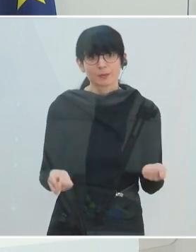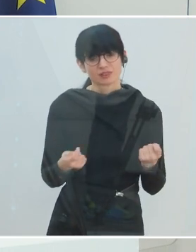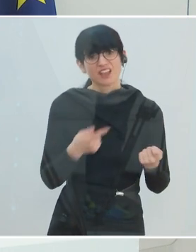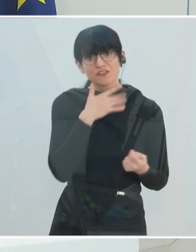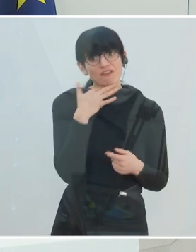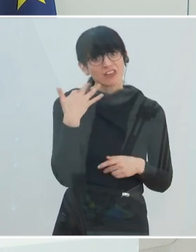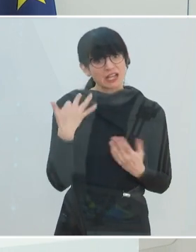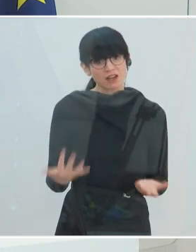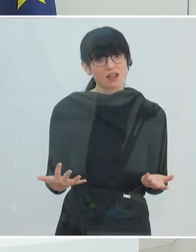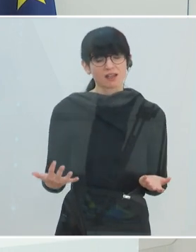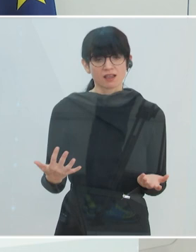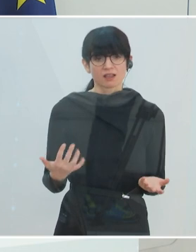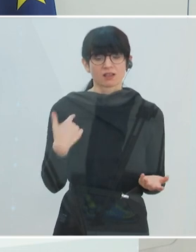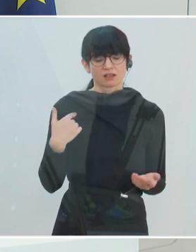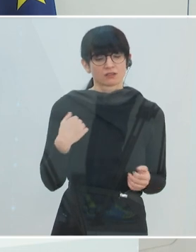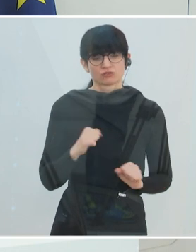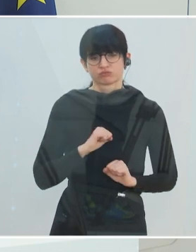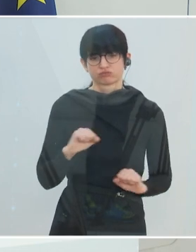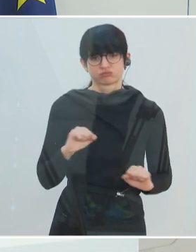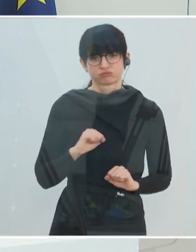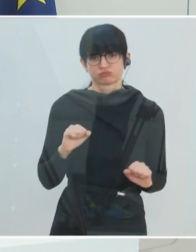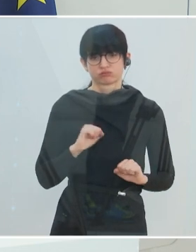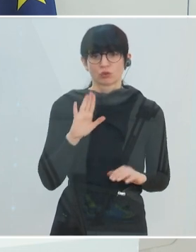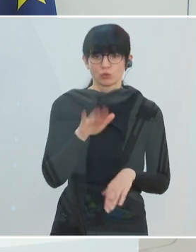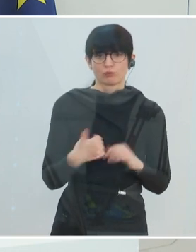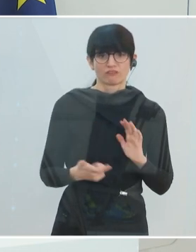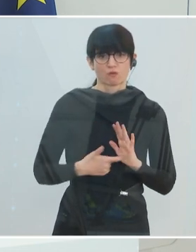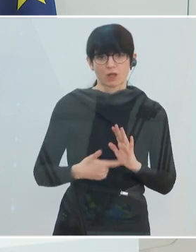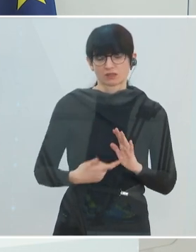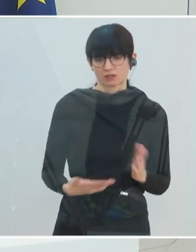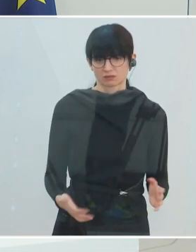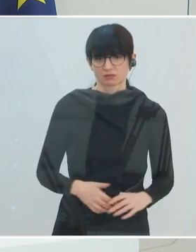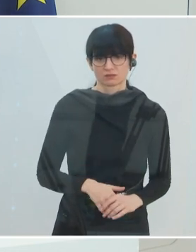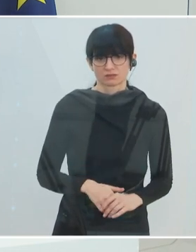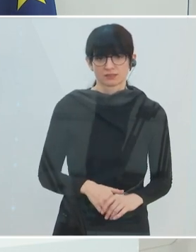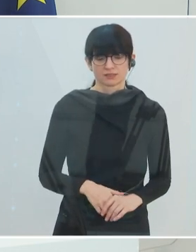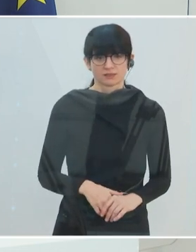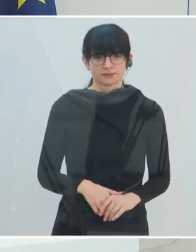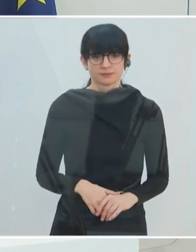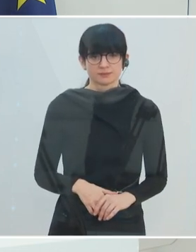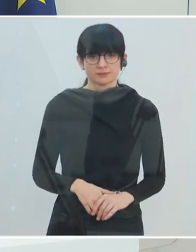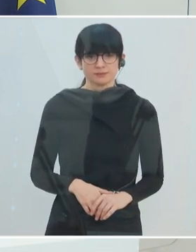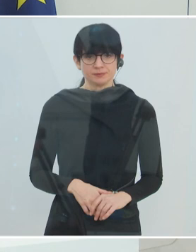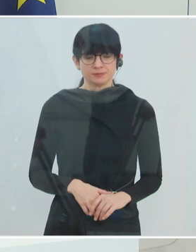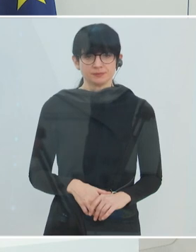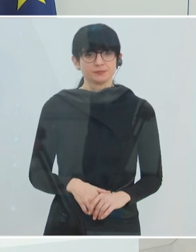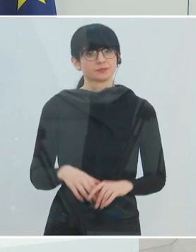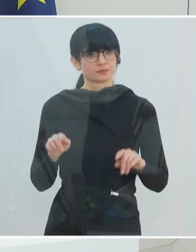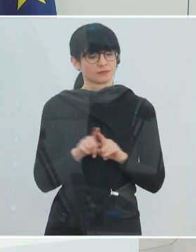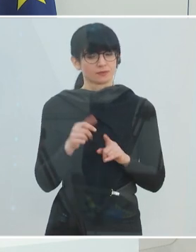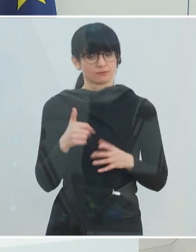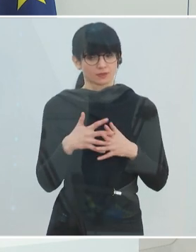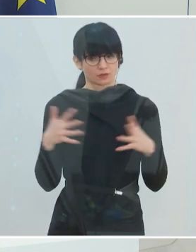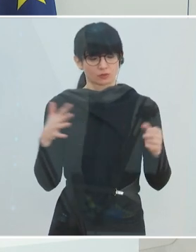dann ist es natürlich klar, dass es relativ rasch zu einer Überforderung kommen muss. Ein weiterer großer Bereich sind